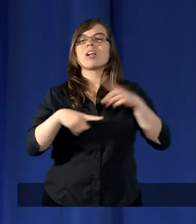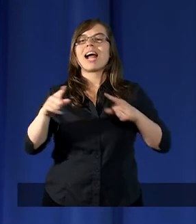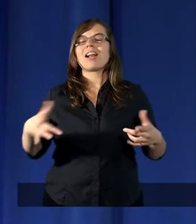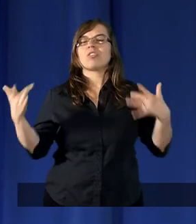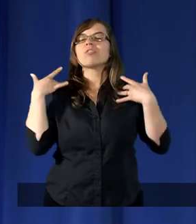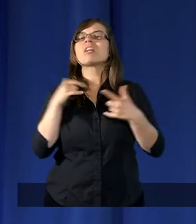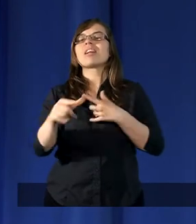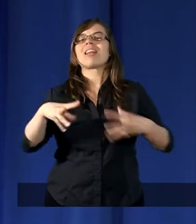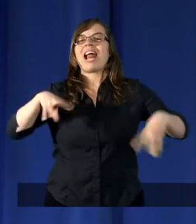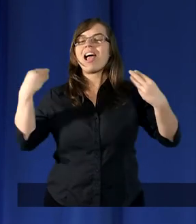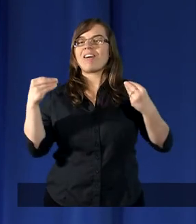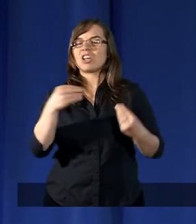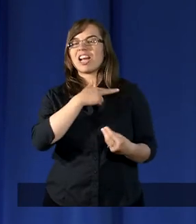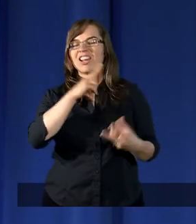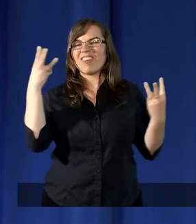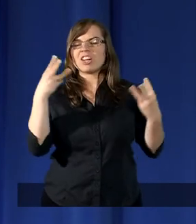życiu jest najważniejsze?